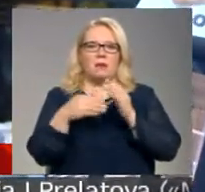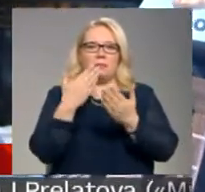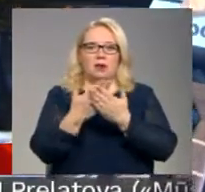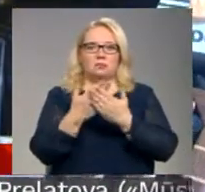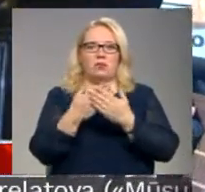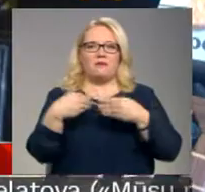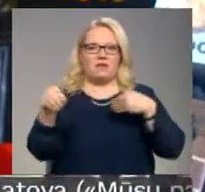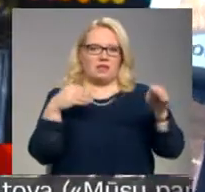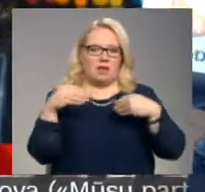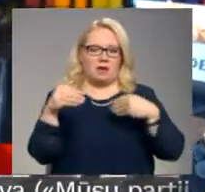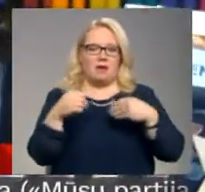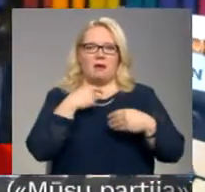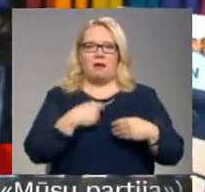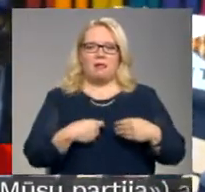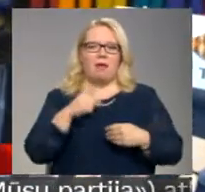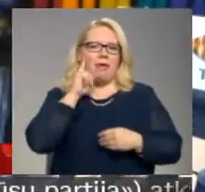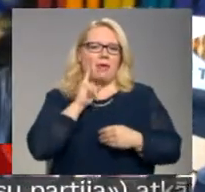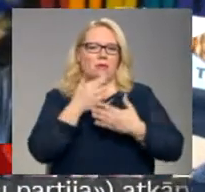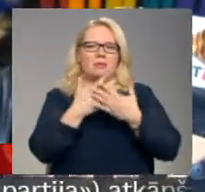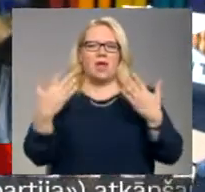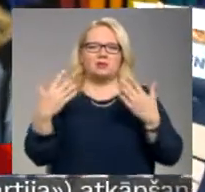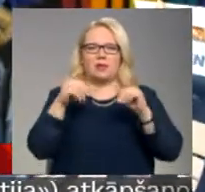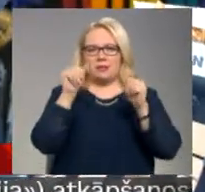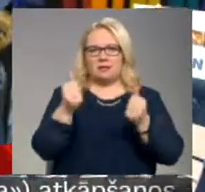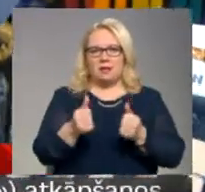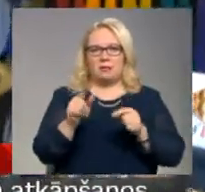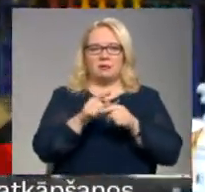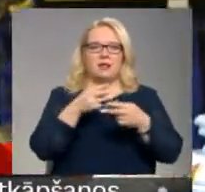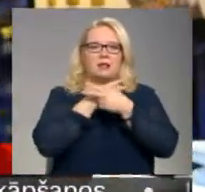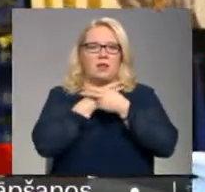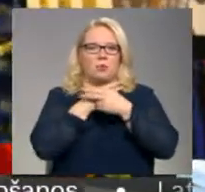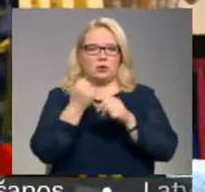Kaklasaiti ir ērta. Te ir dažādi dizaini. Mēs taisam arī tauriņus.